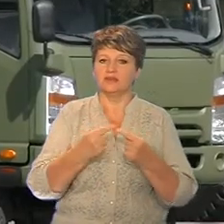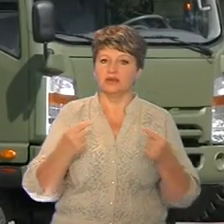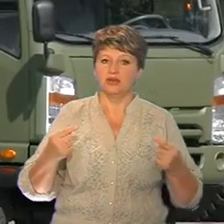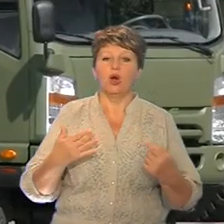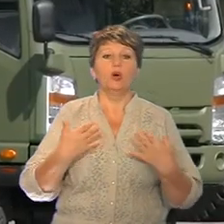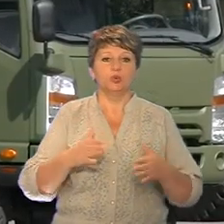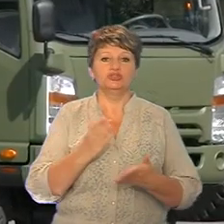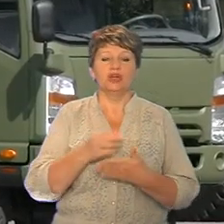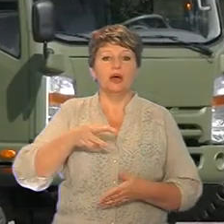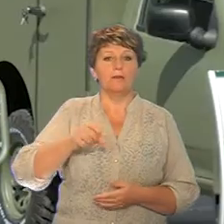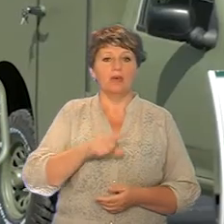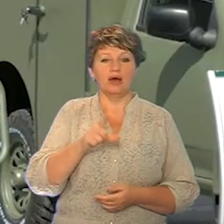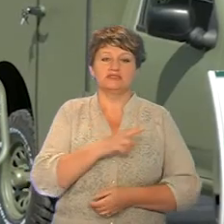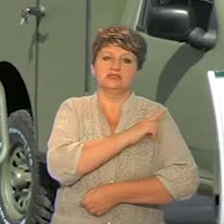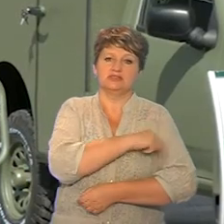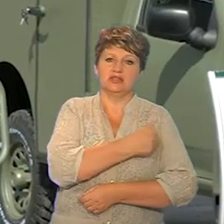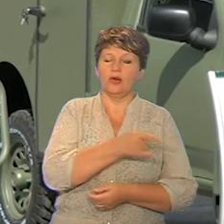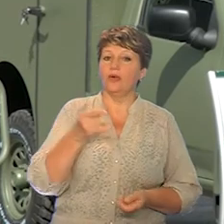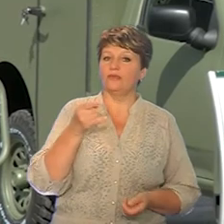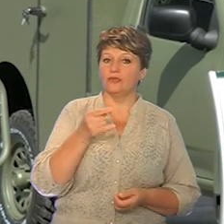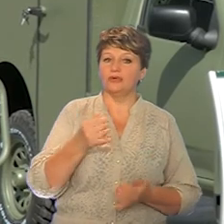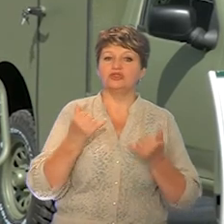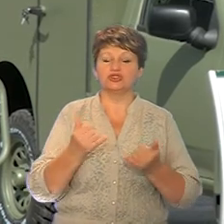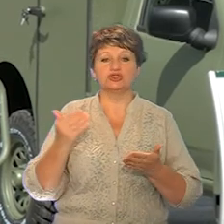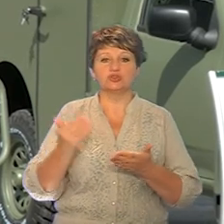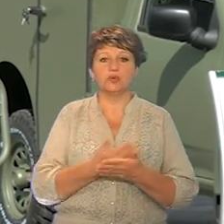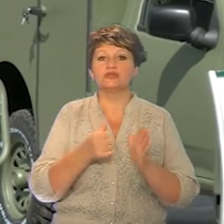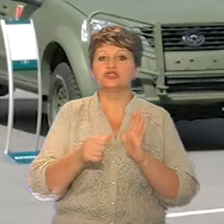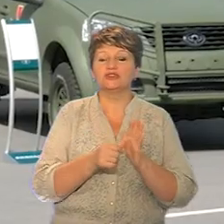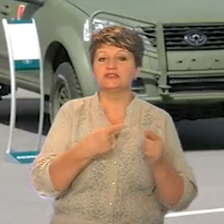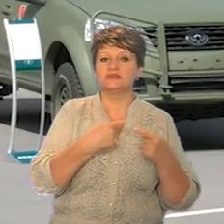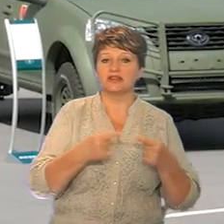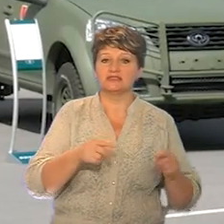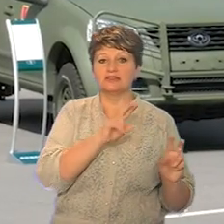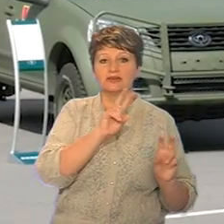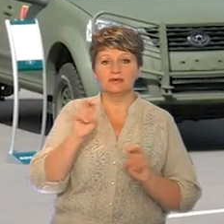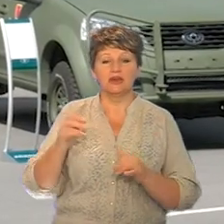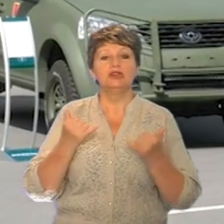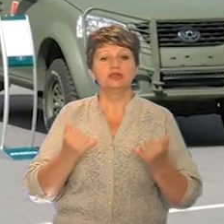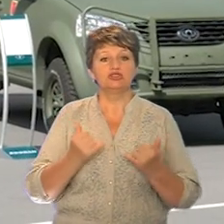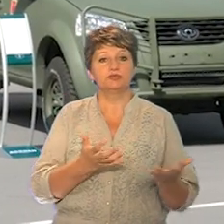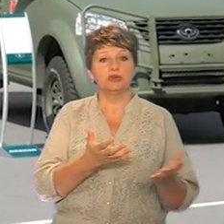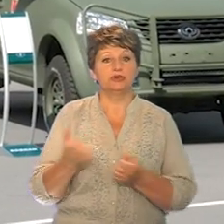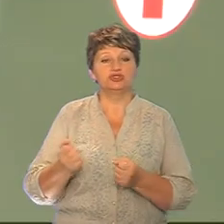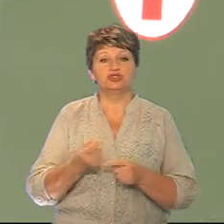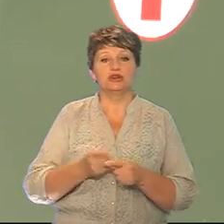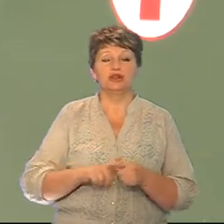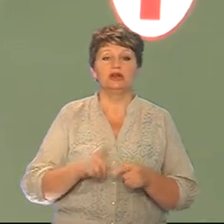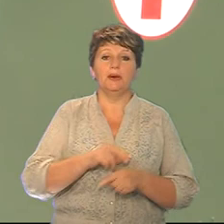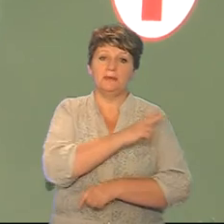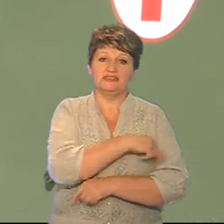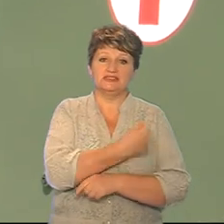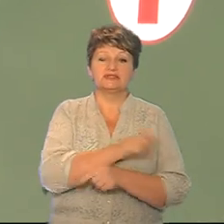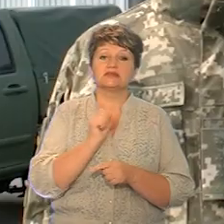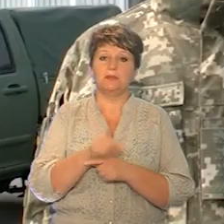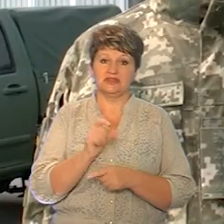вже прижилися мази та санітарні автомобілі на черзі ще шість типів. Нині військові отримали чергову партію автівок медичного